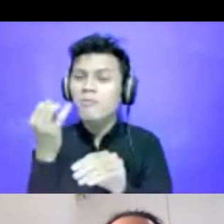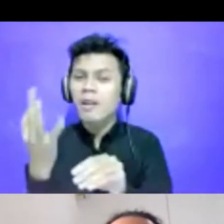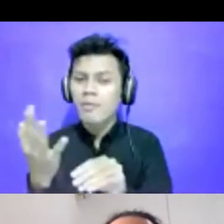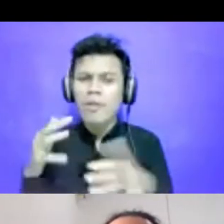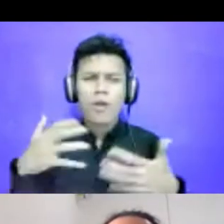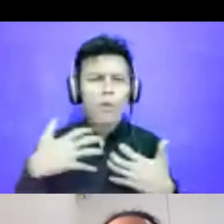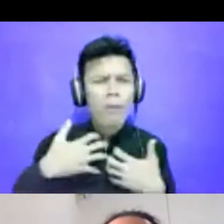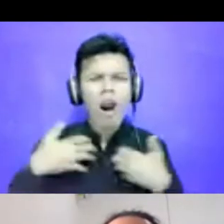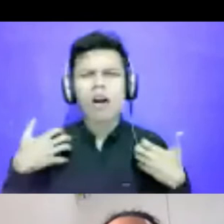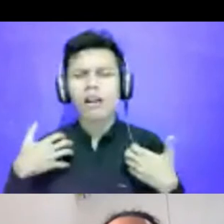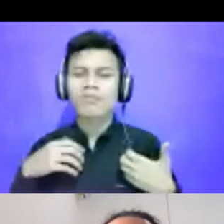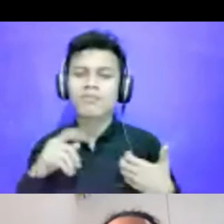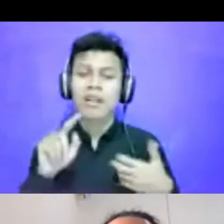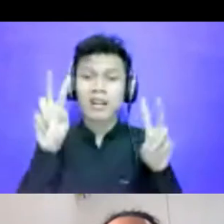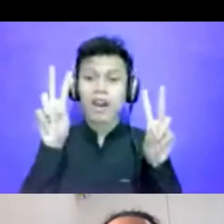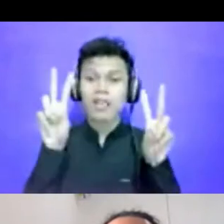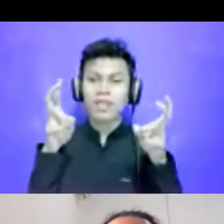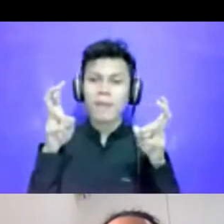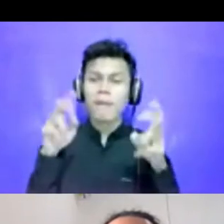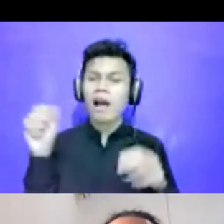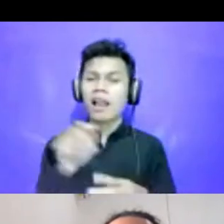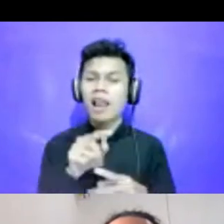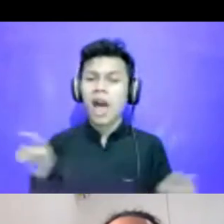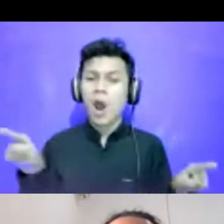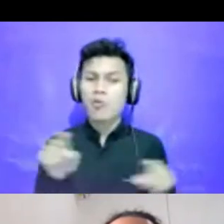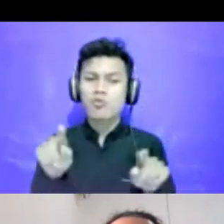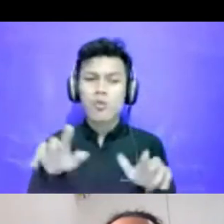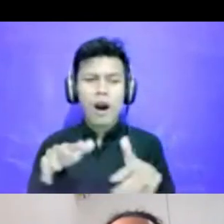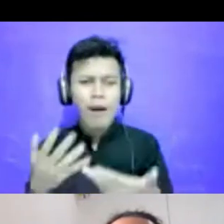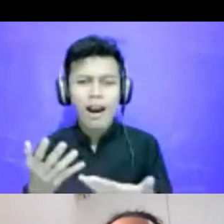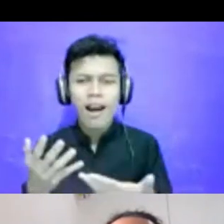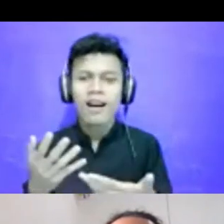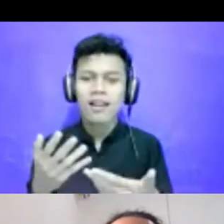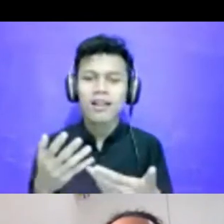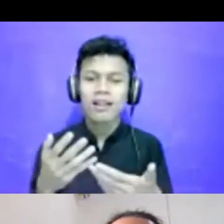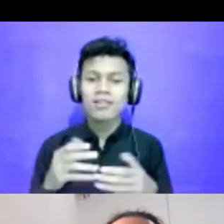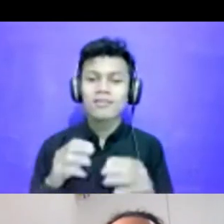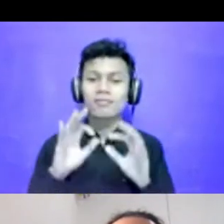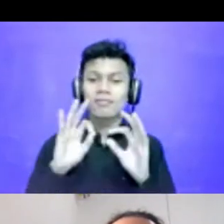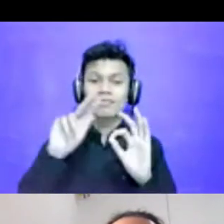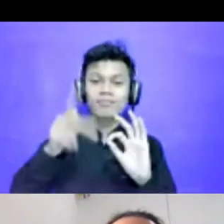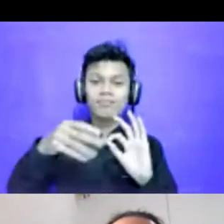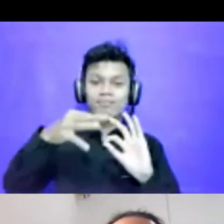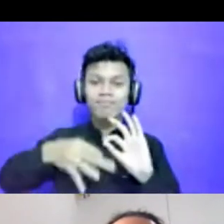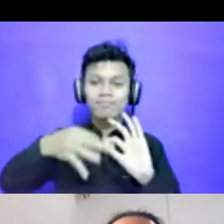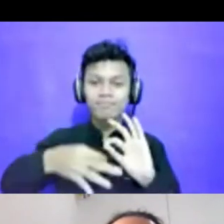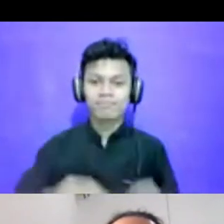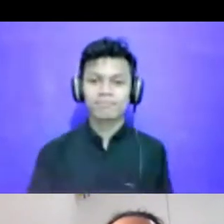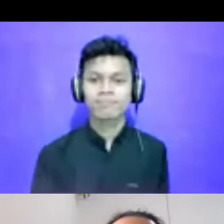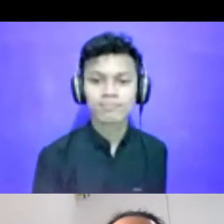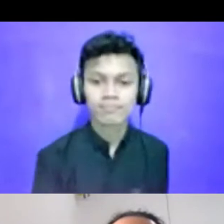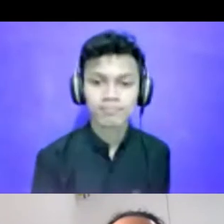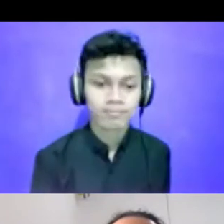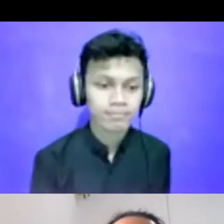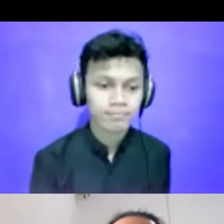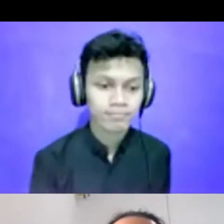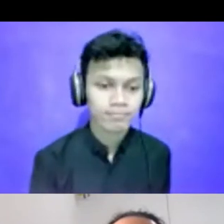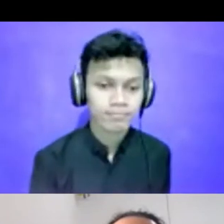marah kemudian ada tema lagu-lagunya apa aja gitu. Nih, mereka membuatnya